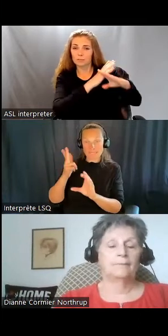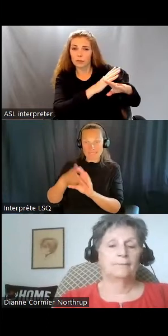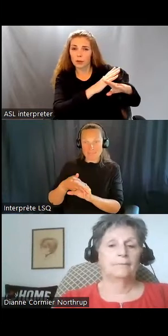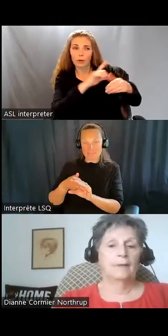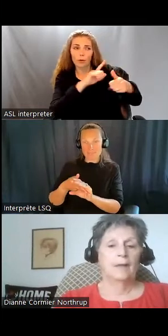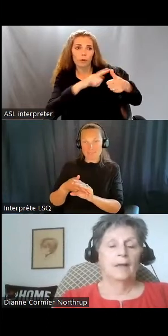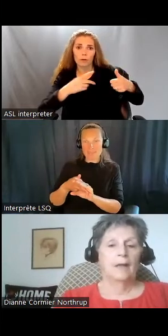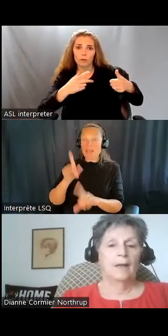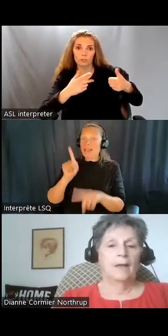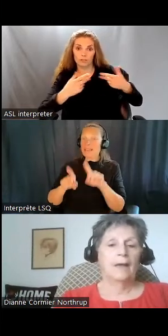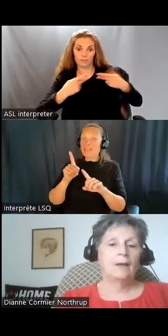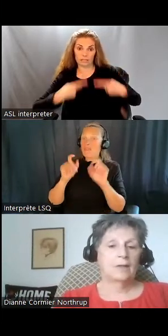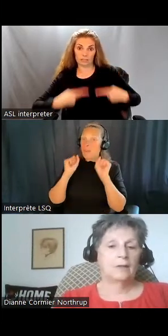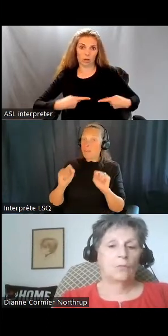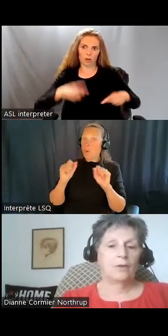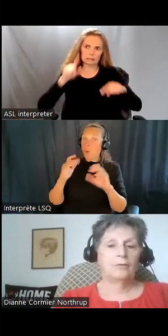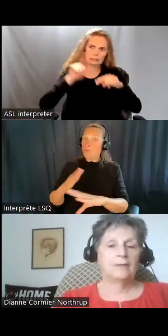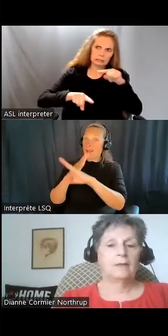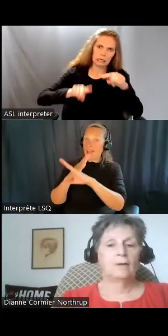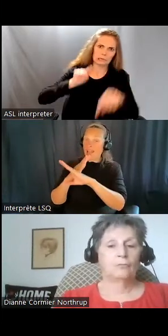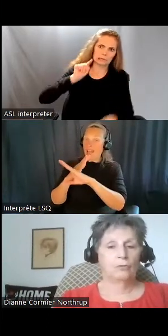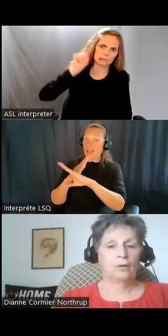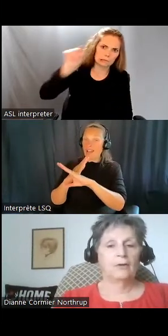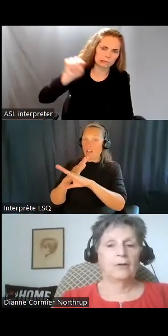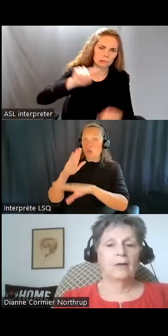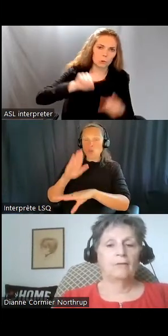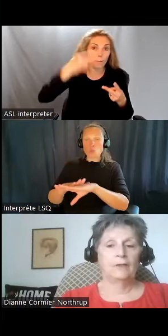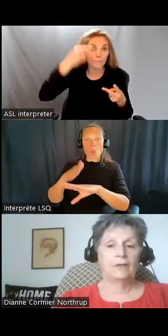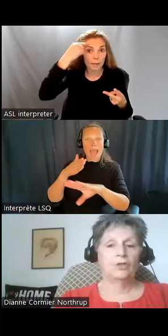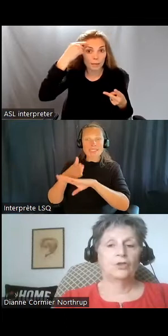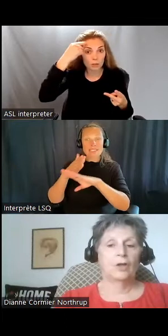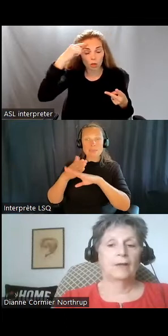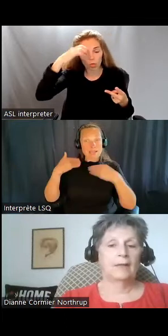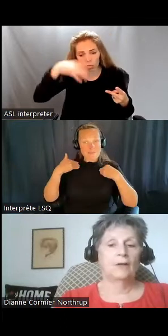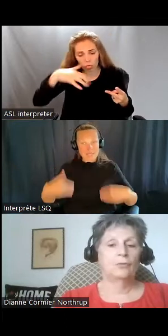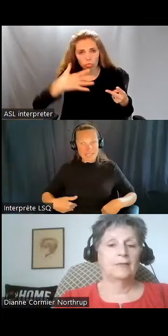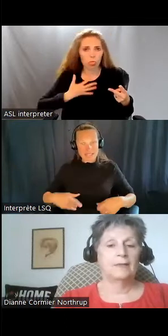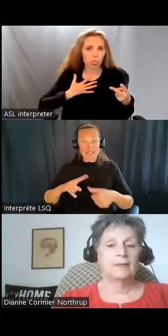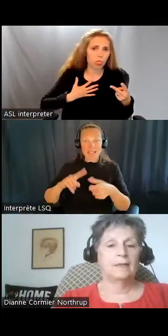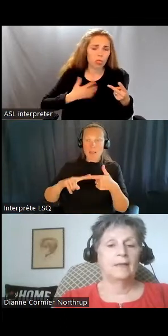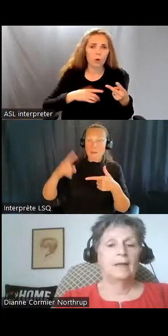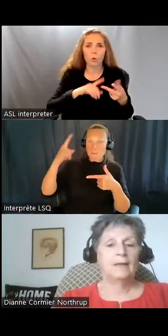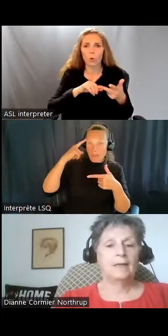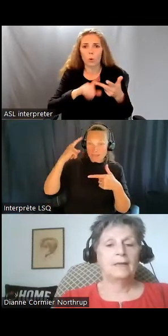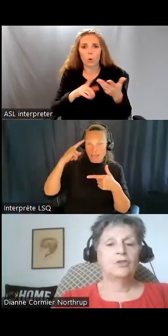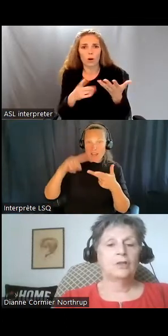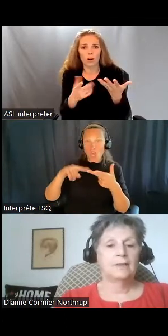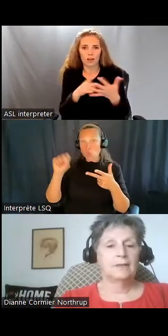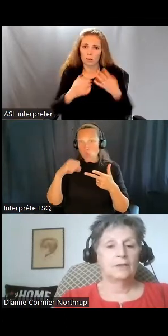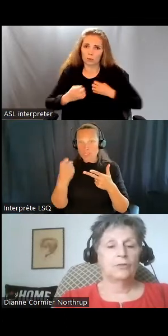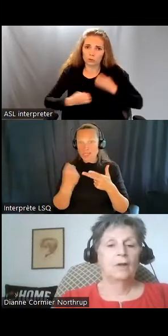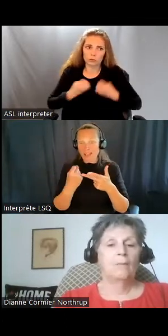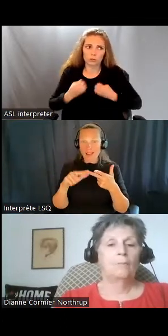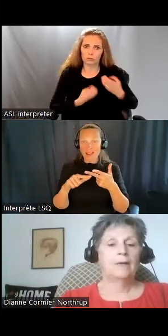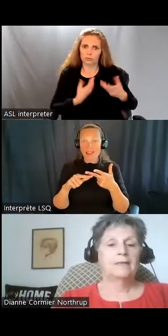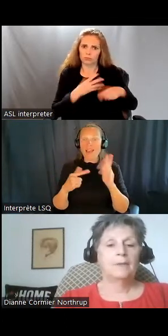physiques, sociales ou liées à des problèmes de santé mentale. Que ce soit dans une région rurale, dans un petit